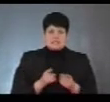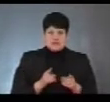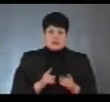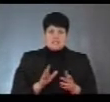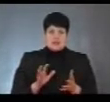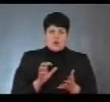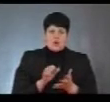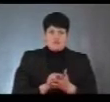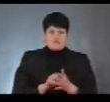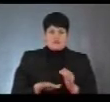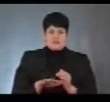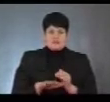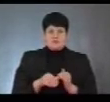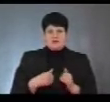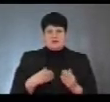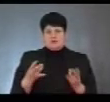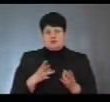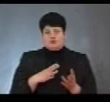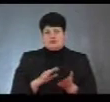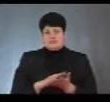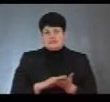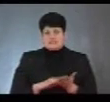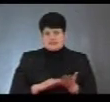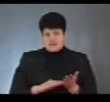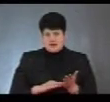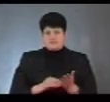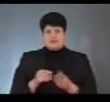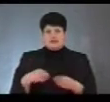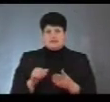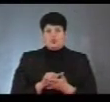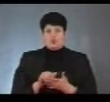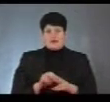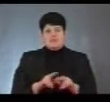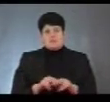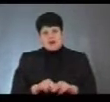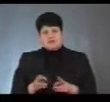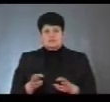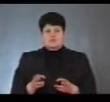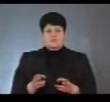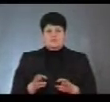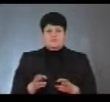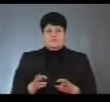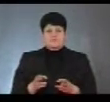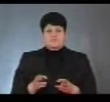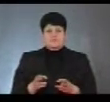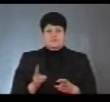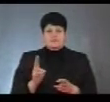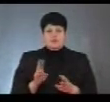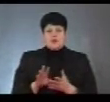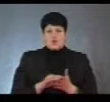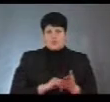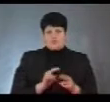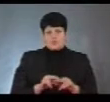окупованій території. Мені необхідно було написати заяву, надати свої документи, паспорт та копії